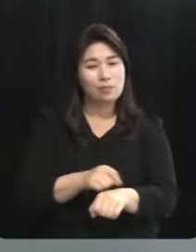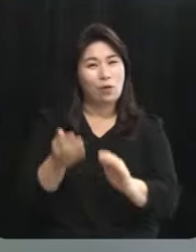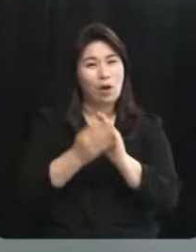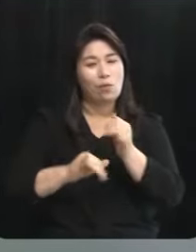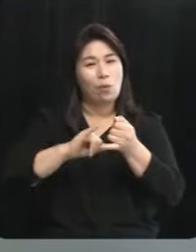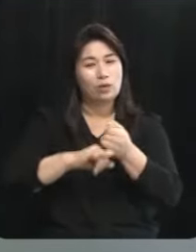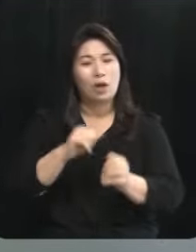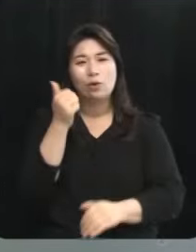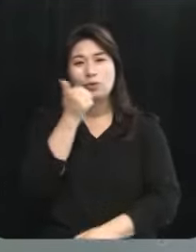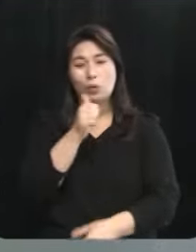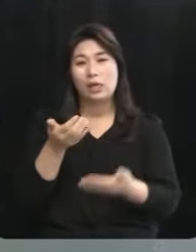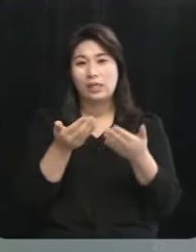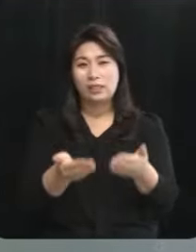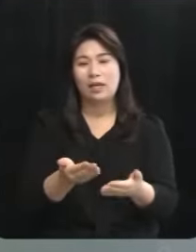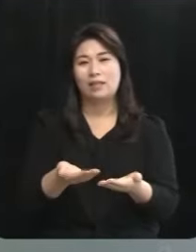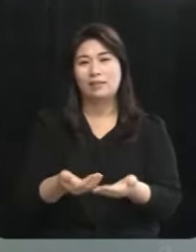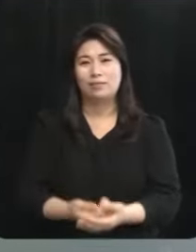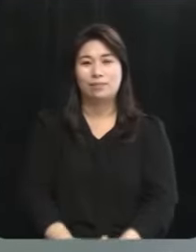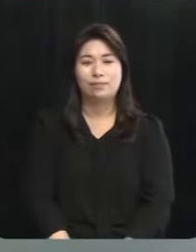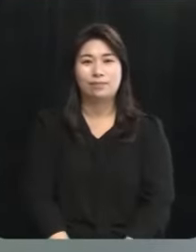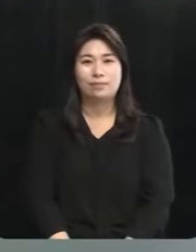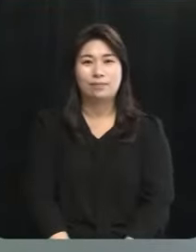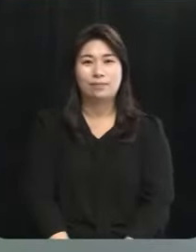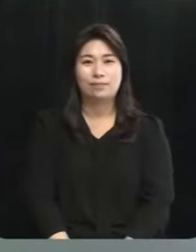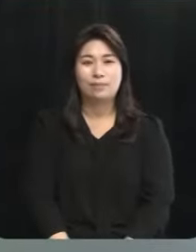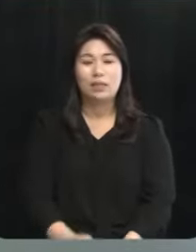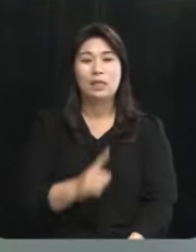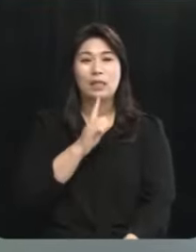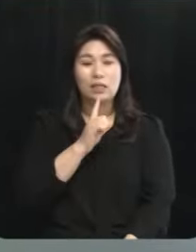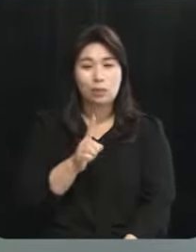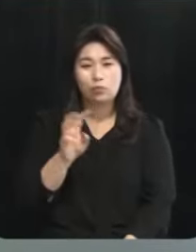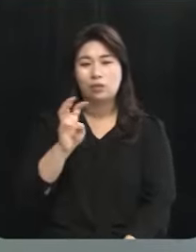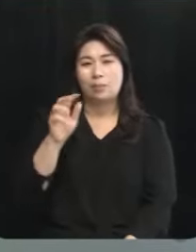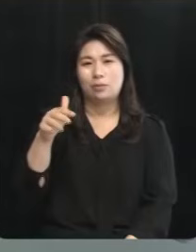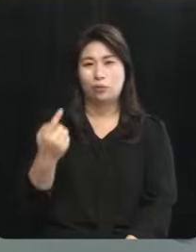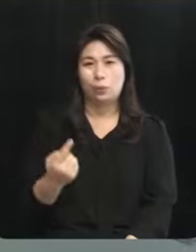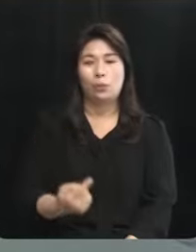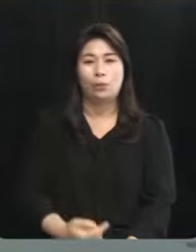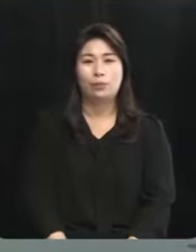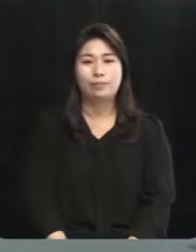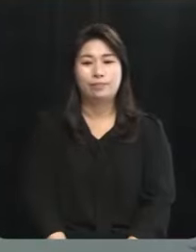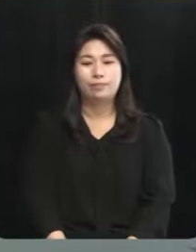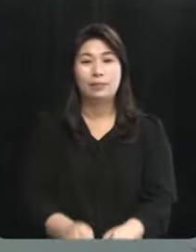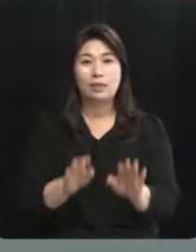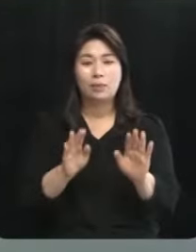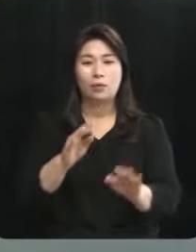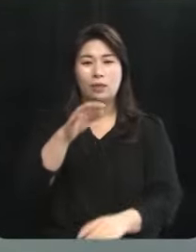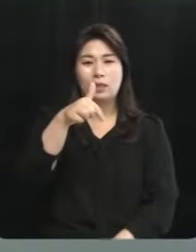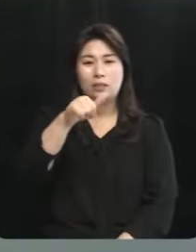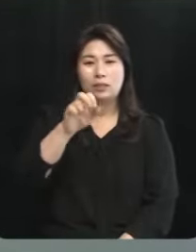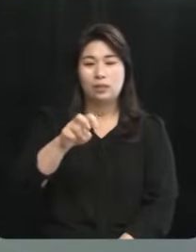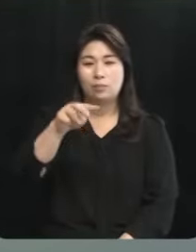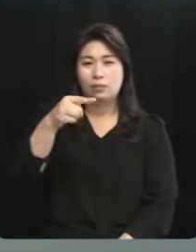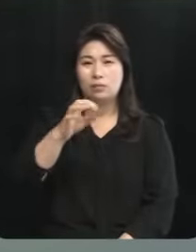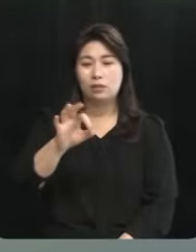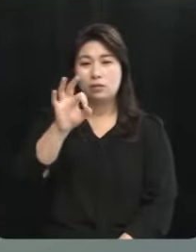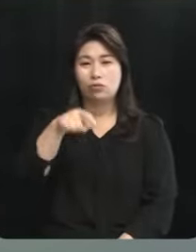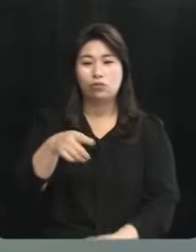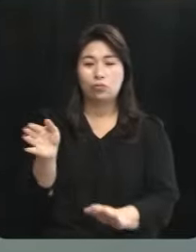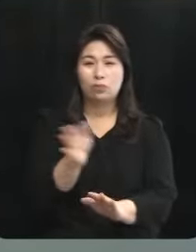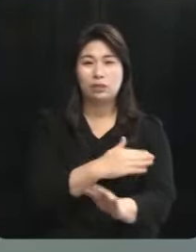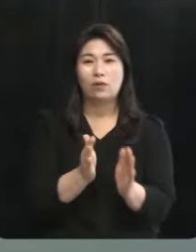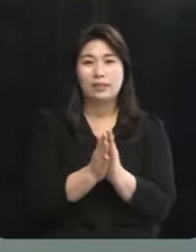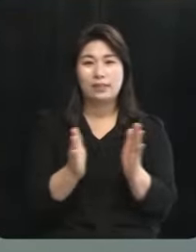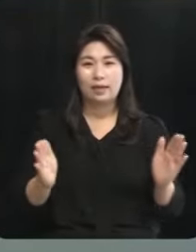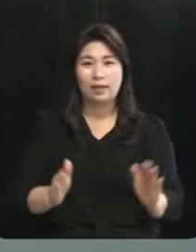소개할 수 있는 시간을 드리도록 하겠습니다 1분 30초입니다 이번에는 김승욱 후보부터 시작을 해